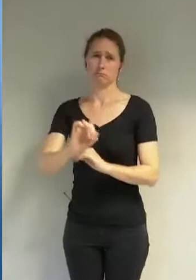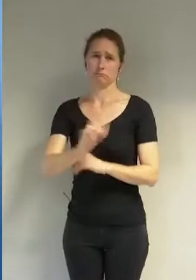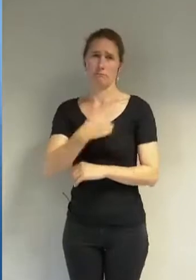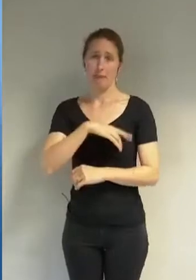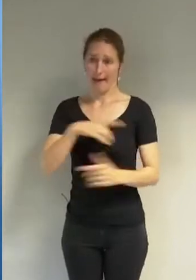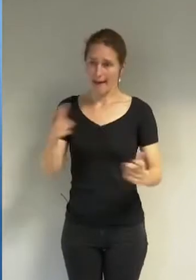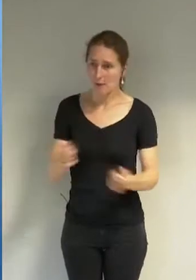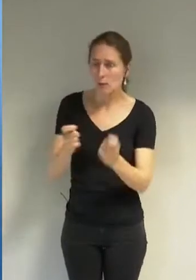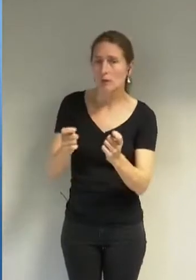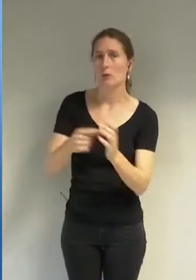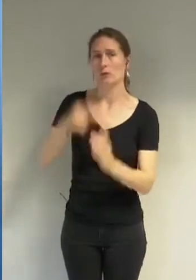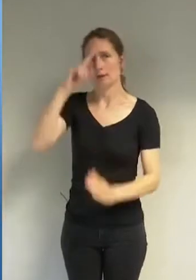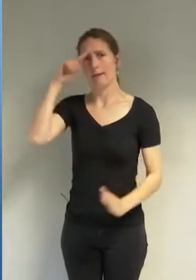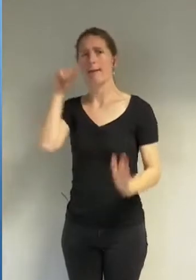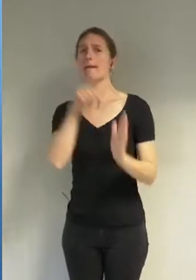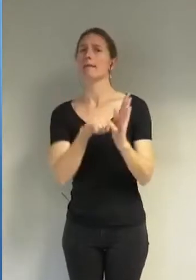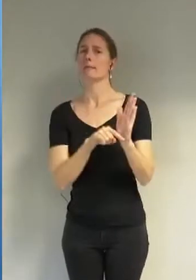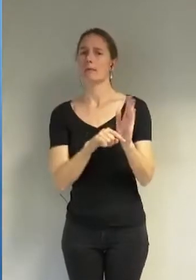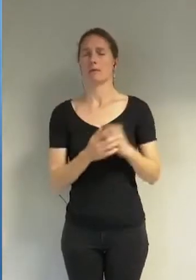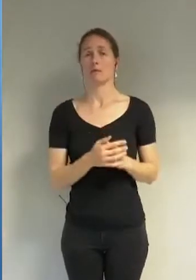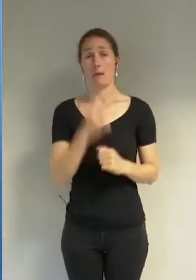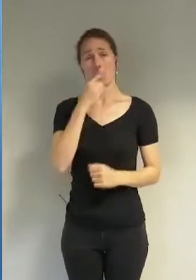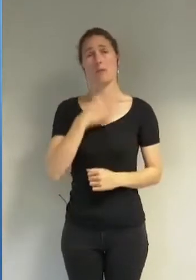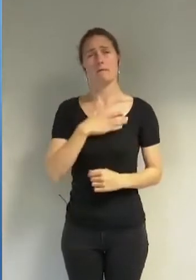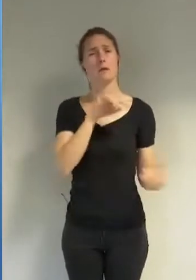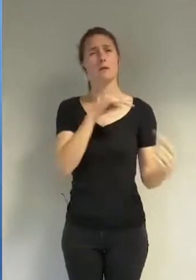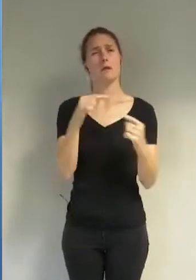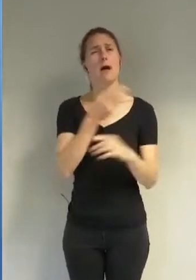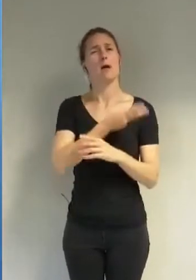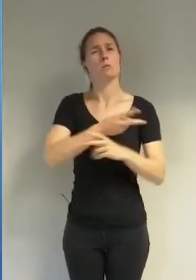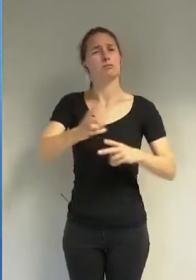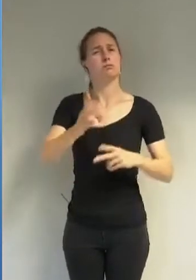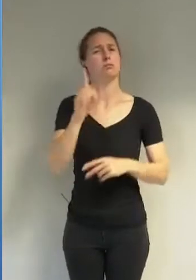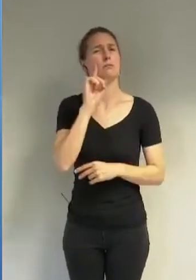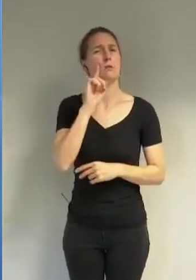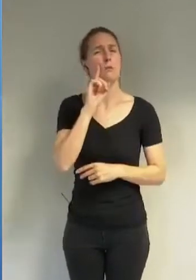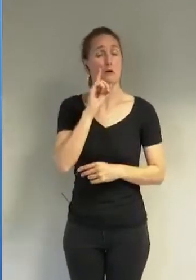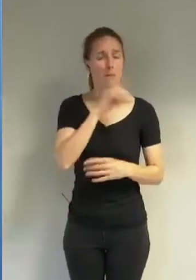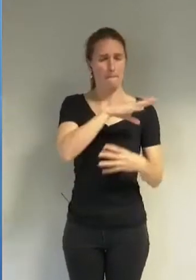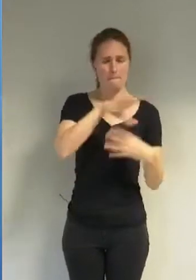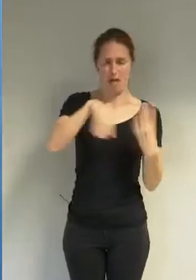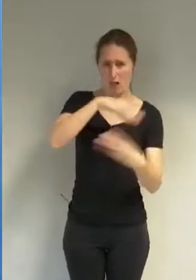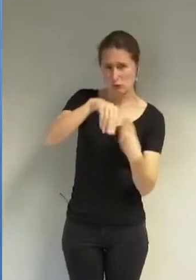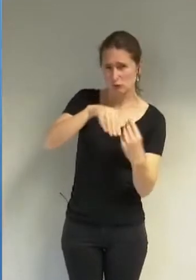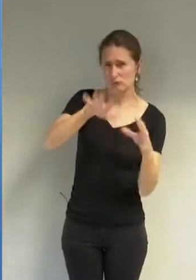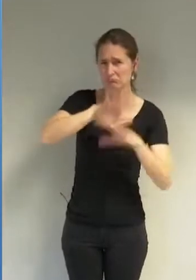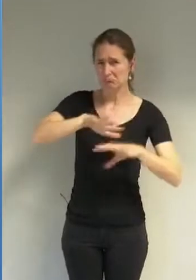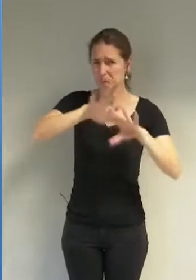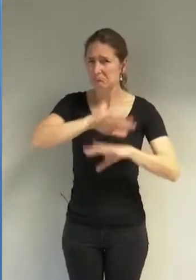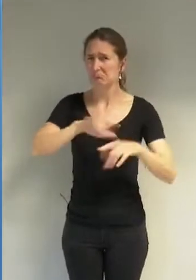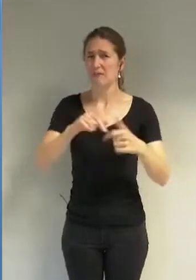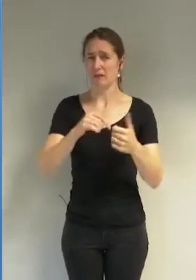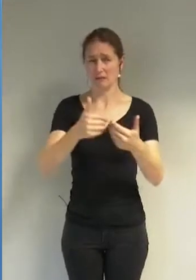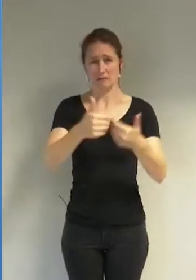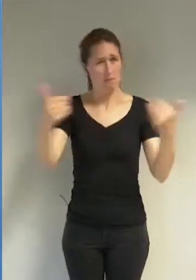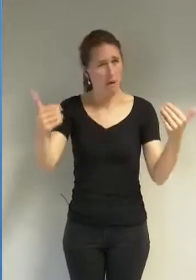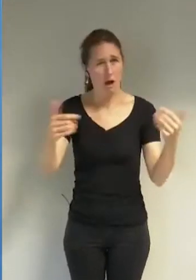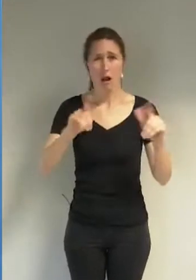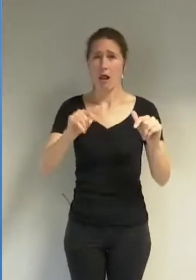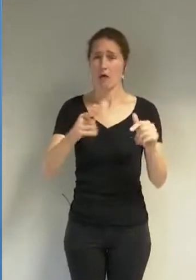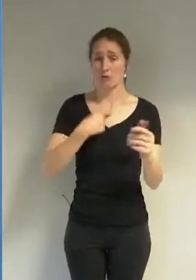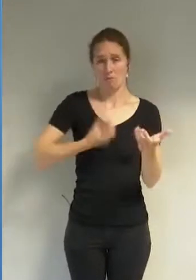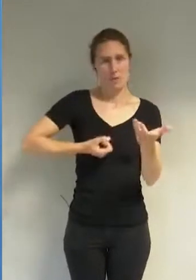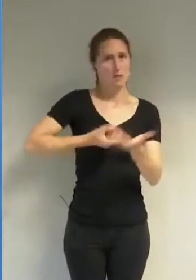C'est même un débat dangereux dans ce qu'il mélange, dans ce qu'il oppose, dans ce qu'il fracture, dans ce qu'il envoie comme